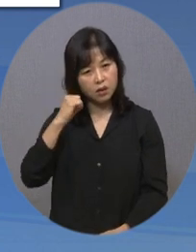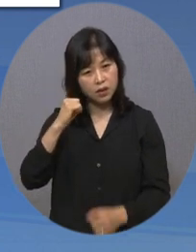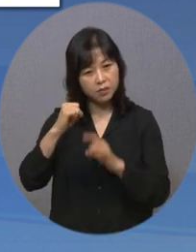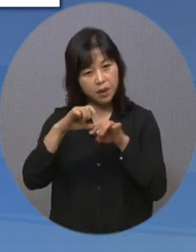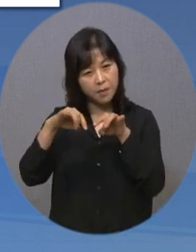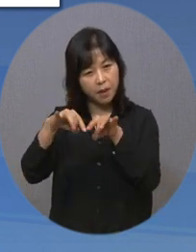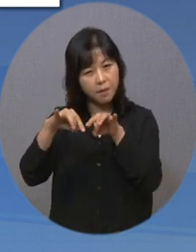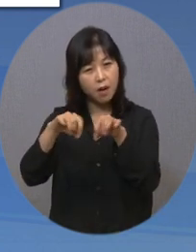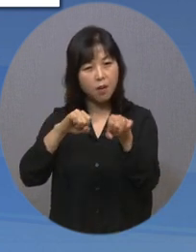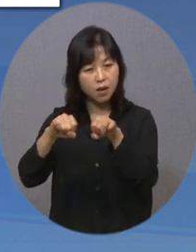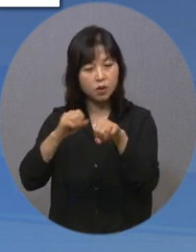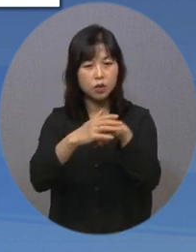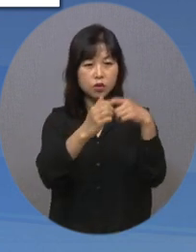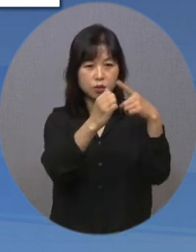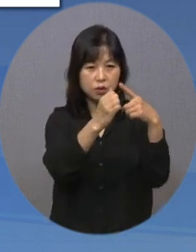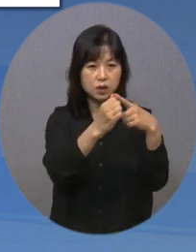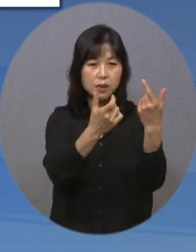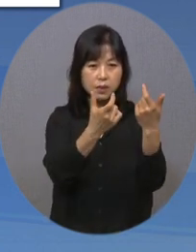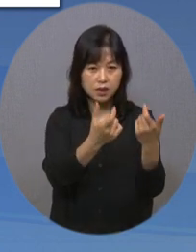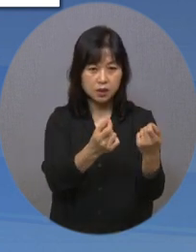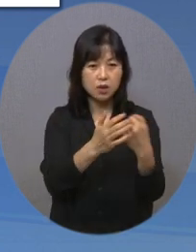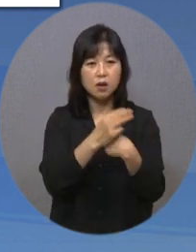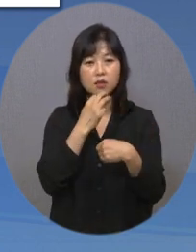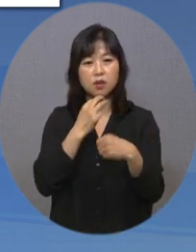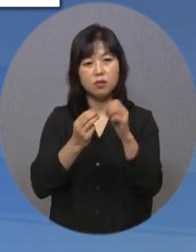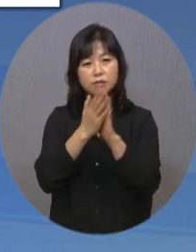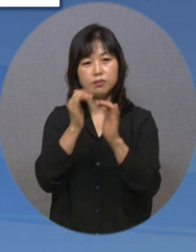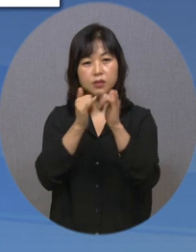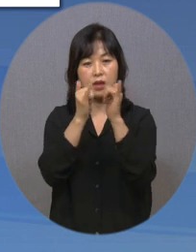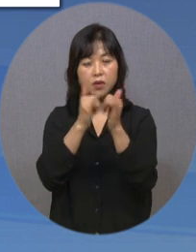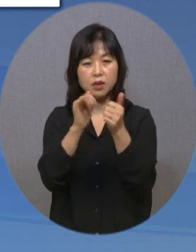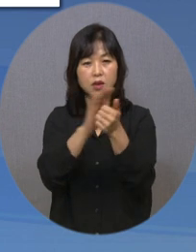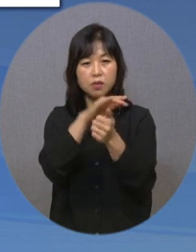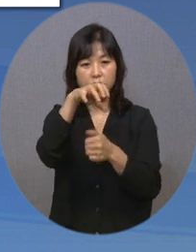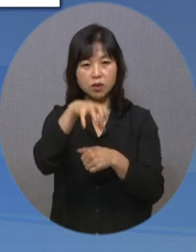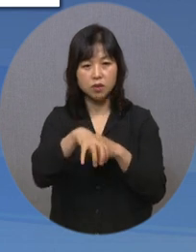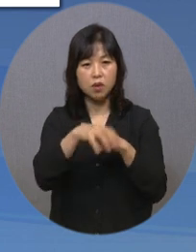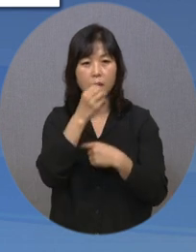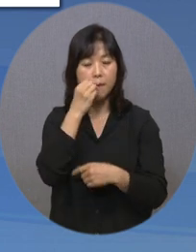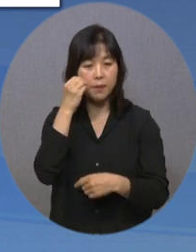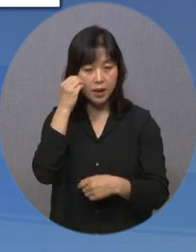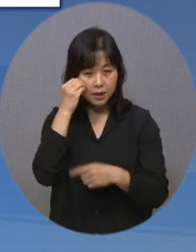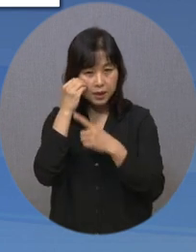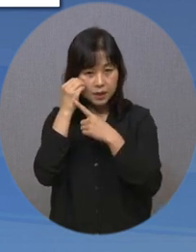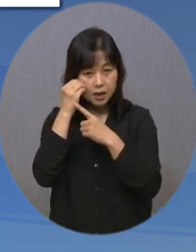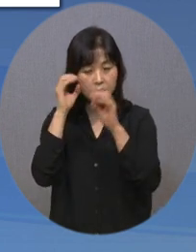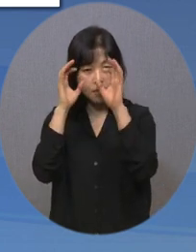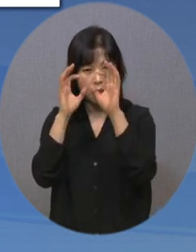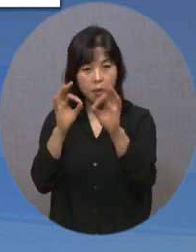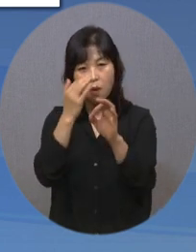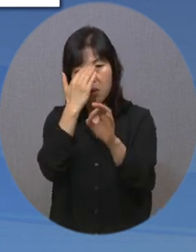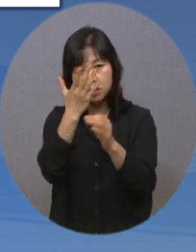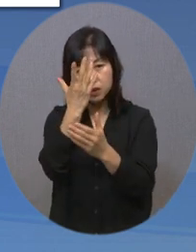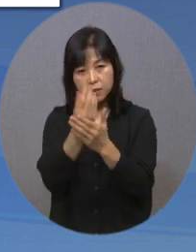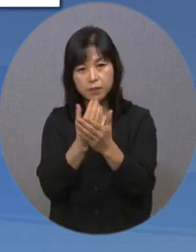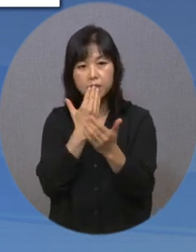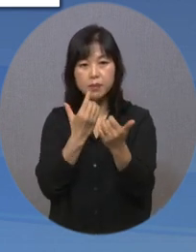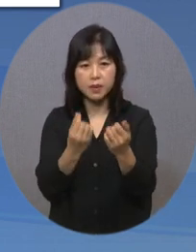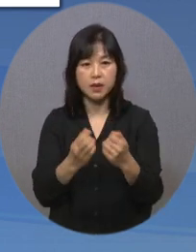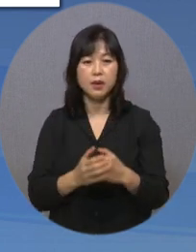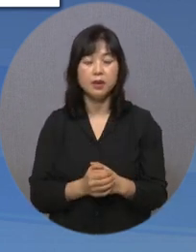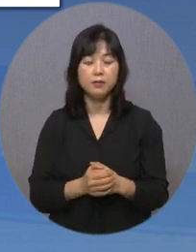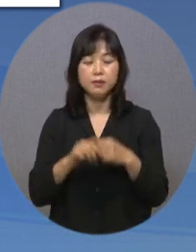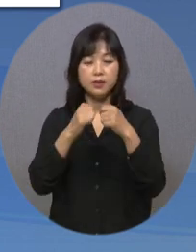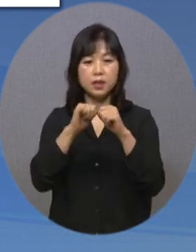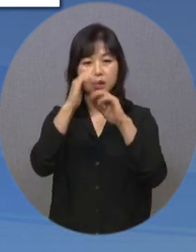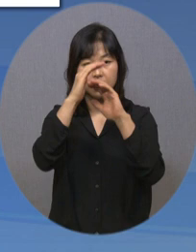1편과 마찬가지로 서울시 사회서비스원 누리집을 통해 무료로 내려받을 수 있습니다. 이 밖의 자세한